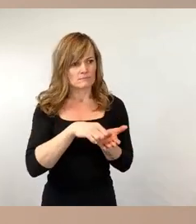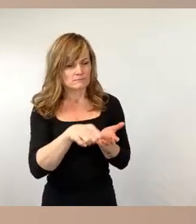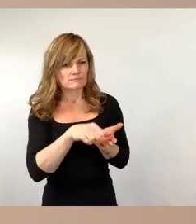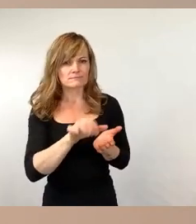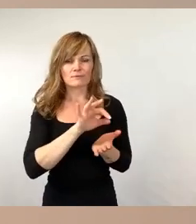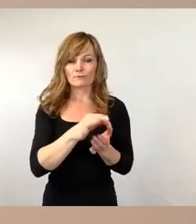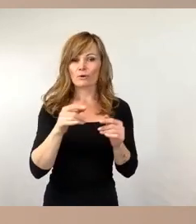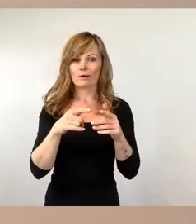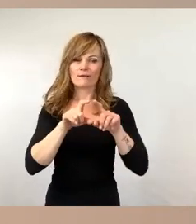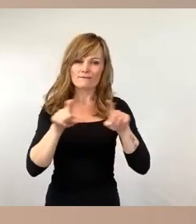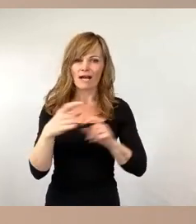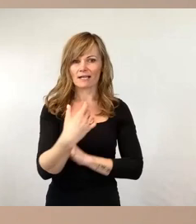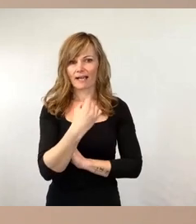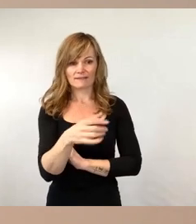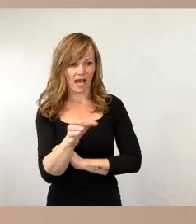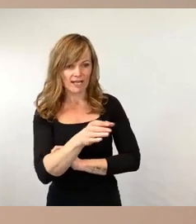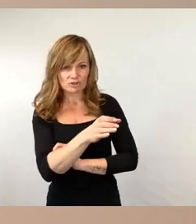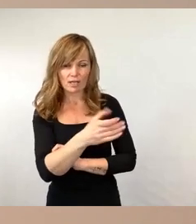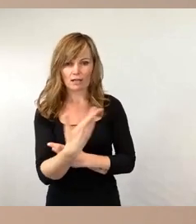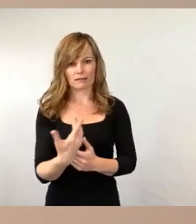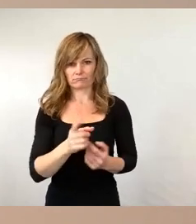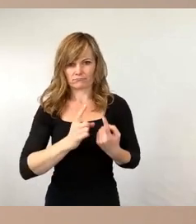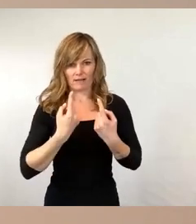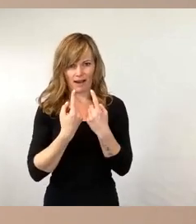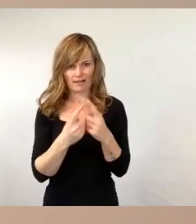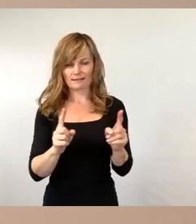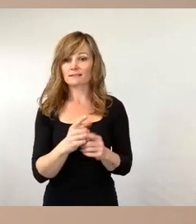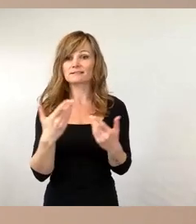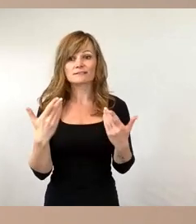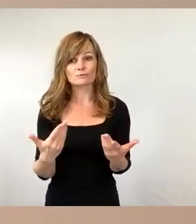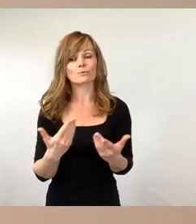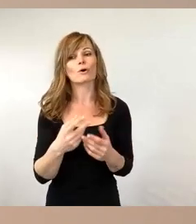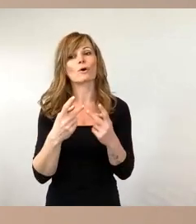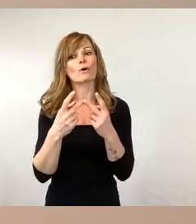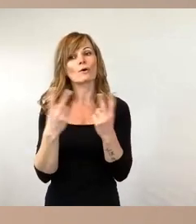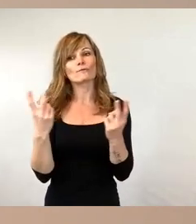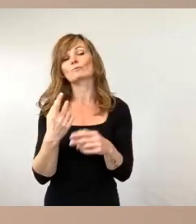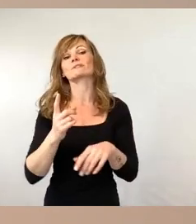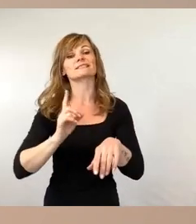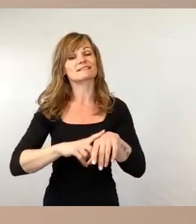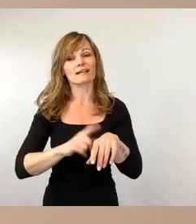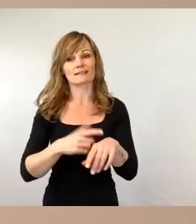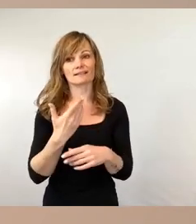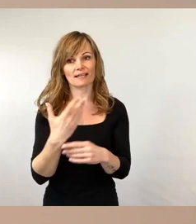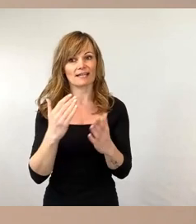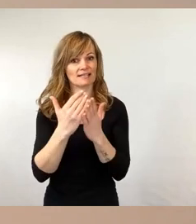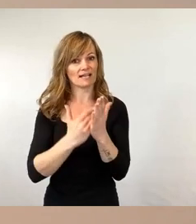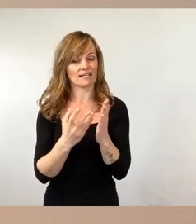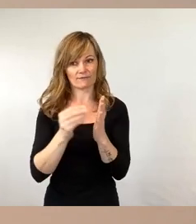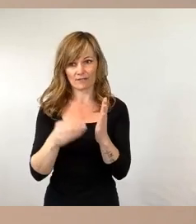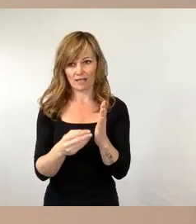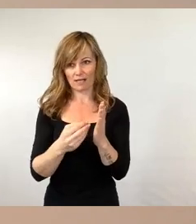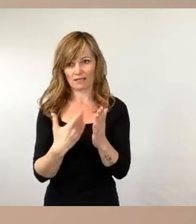einzustellen. Im Gegenteil, hier gelten übrigens Öffnungszeiten, die im Tarifvertrag geregelt sind. Der